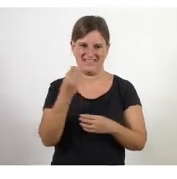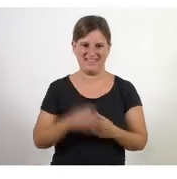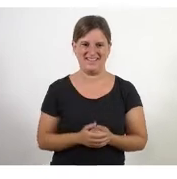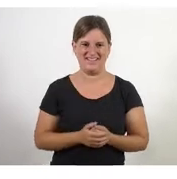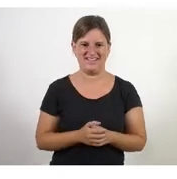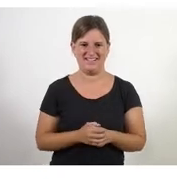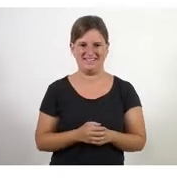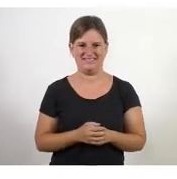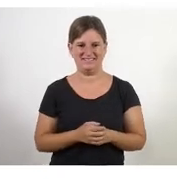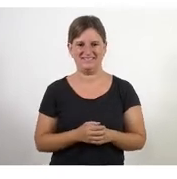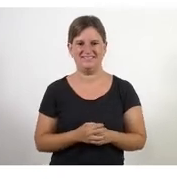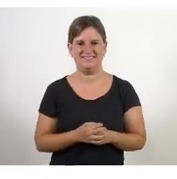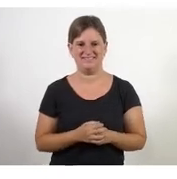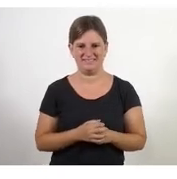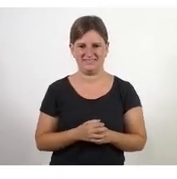és un dels